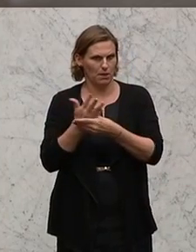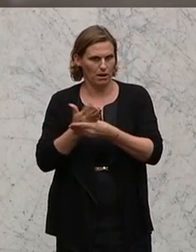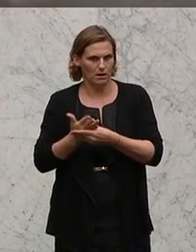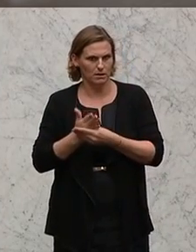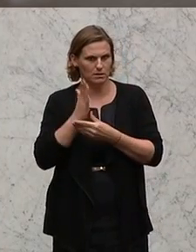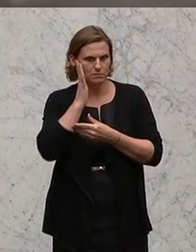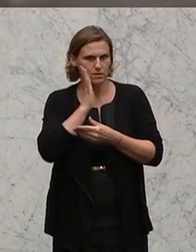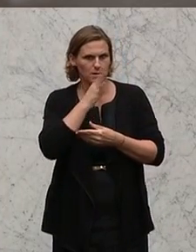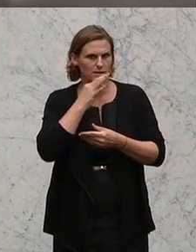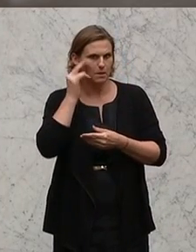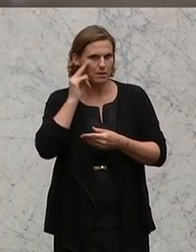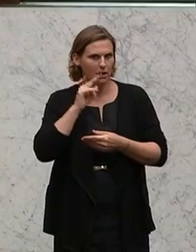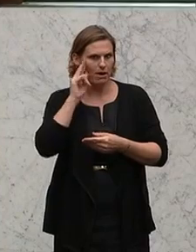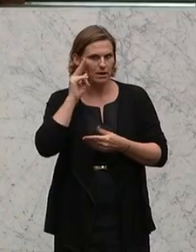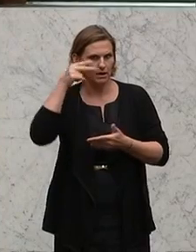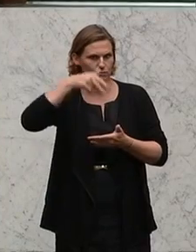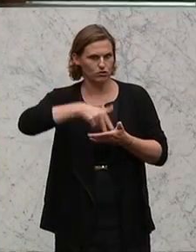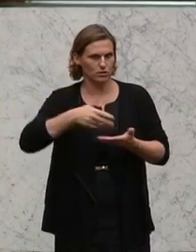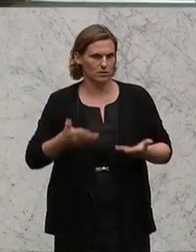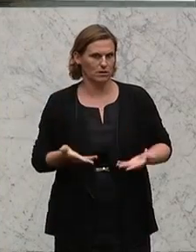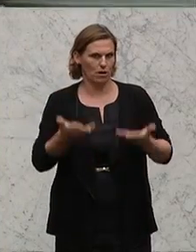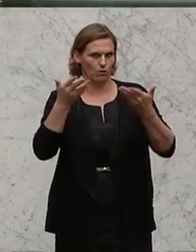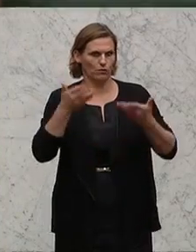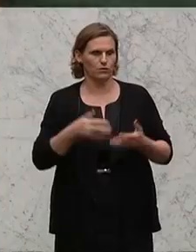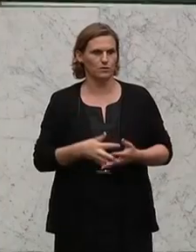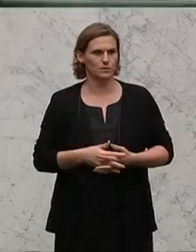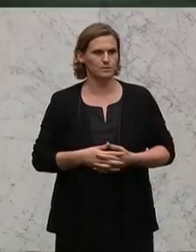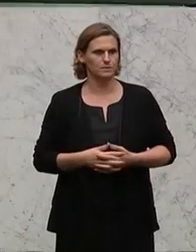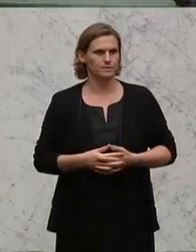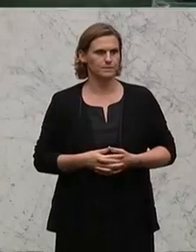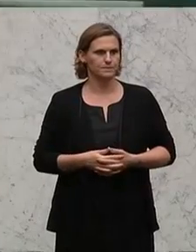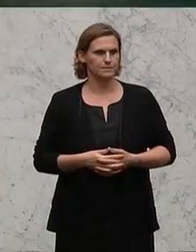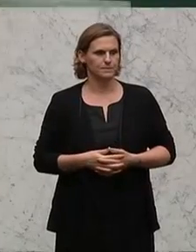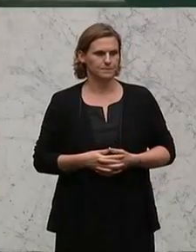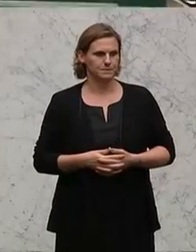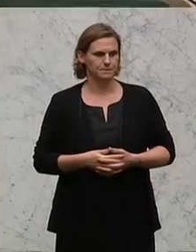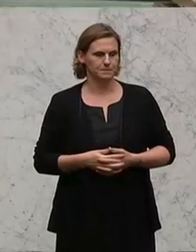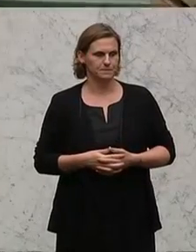Ich ersuche jede Damen und Herren, die sich für diesen Gesetzentwurf aussprechen, um ein Zeichen.